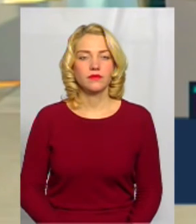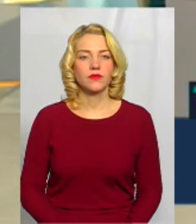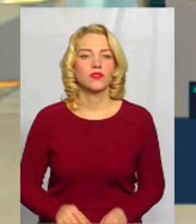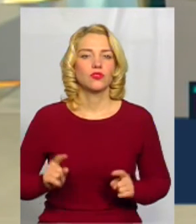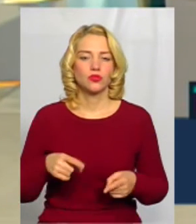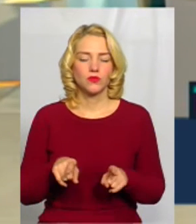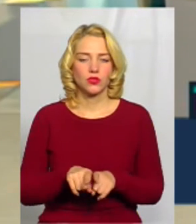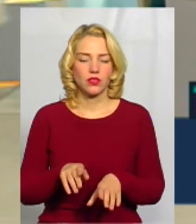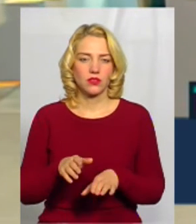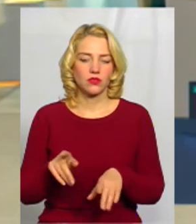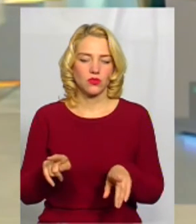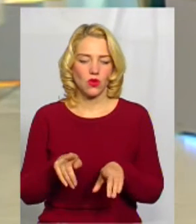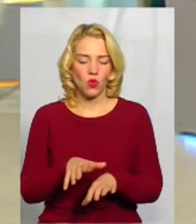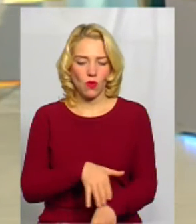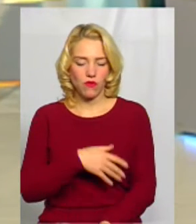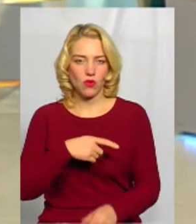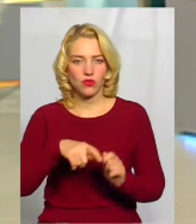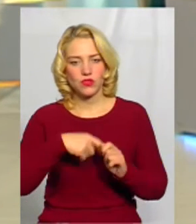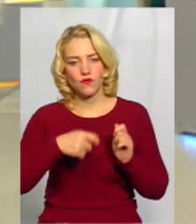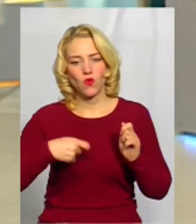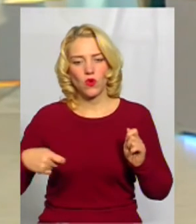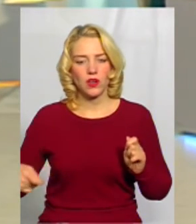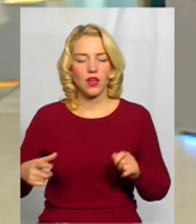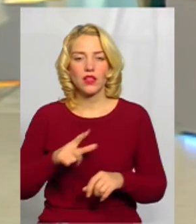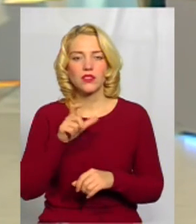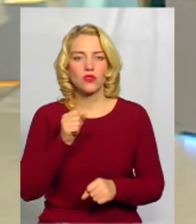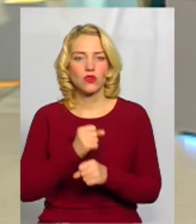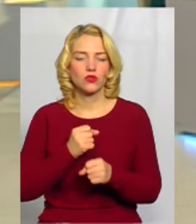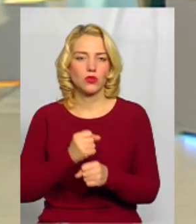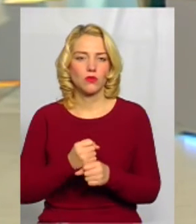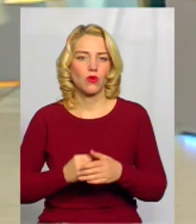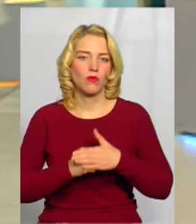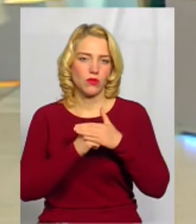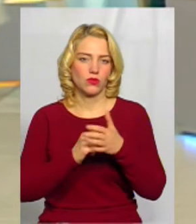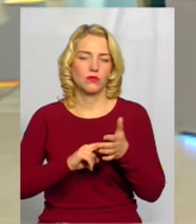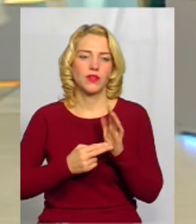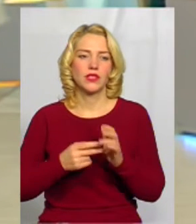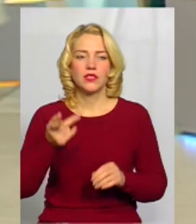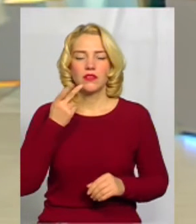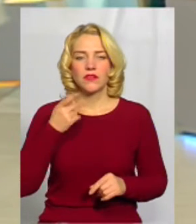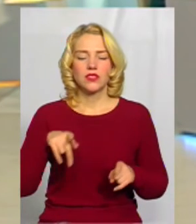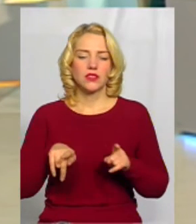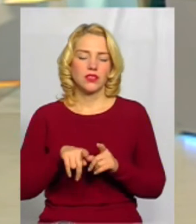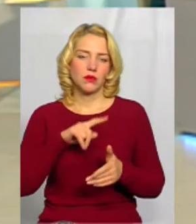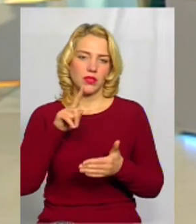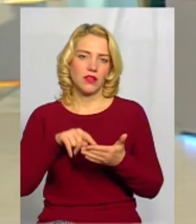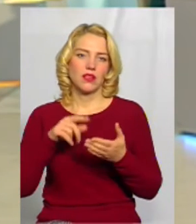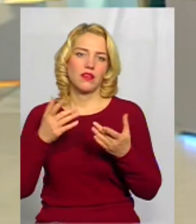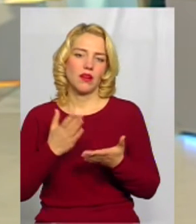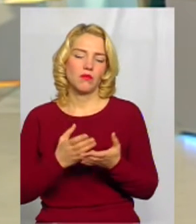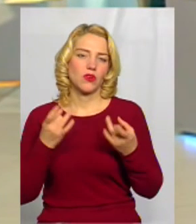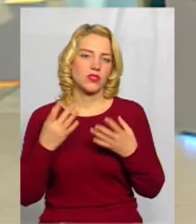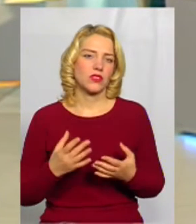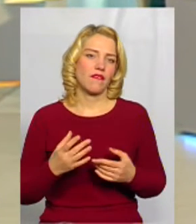Чому так довго зволікали з розробкою опорного плану? Ну, завжди на це питання є така проста відповідь